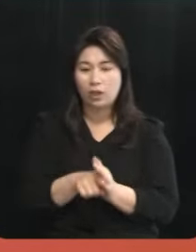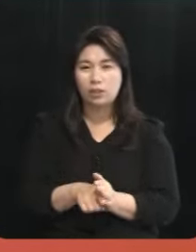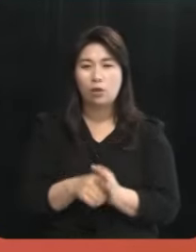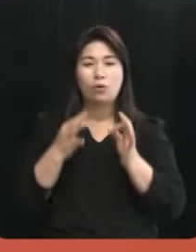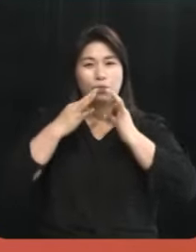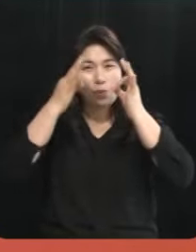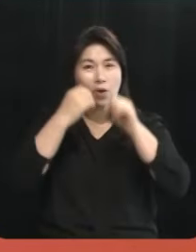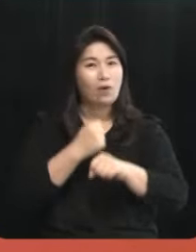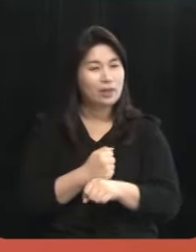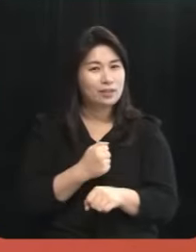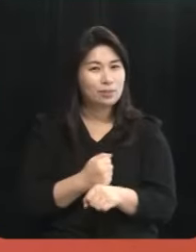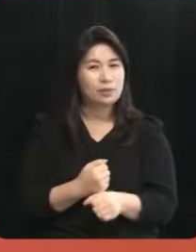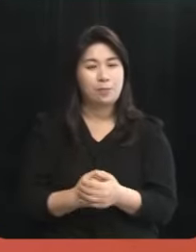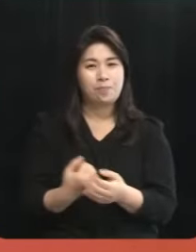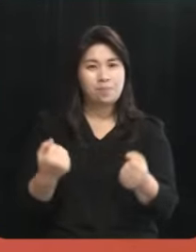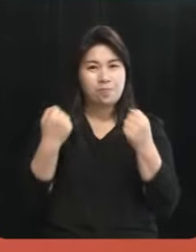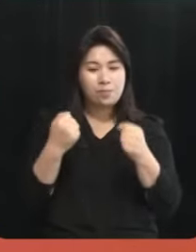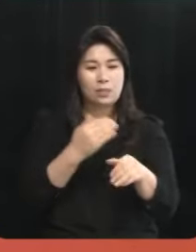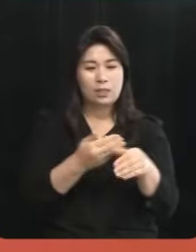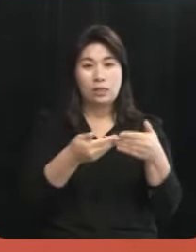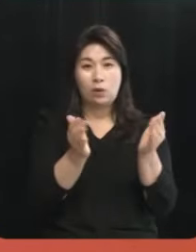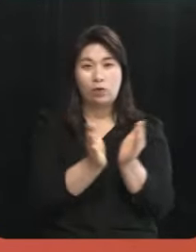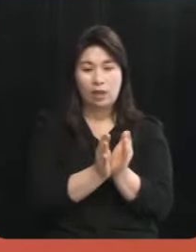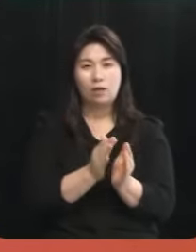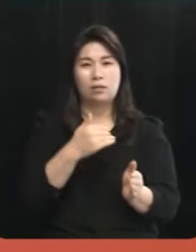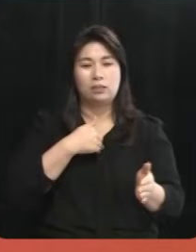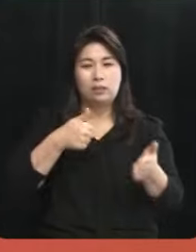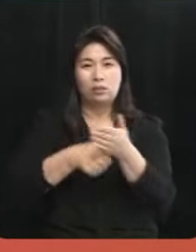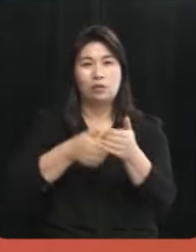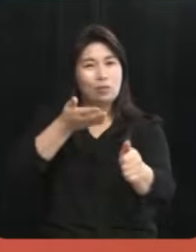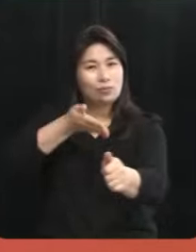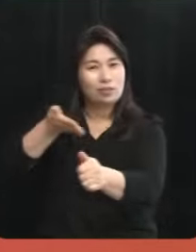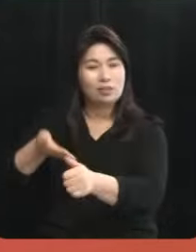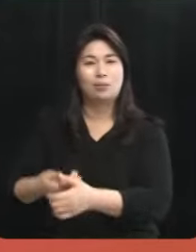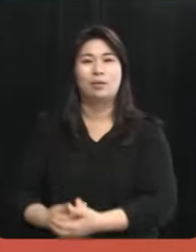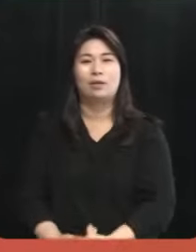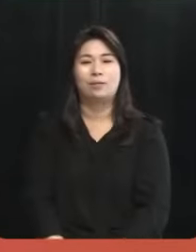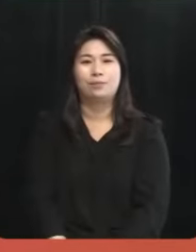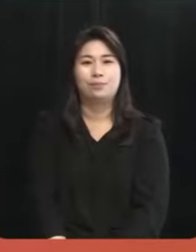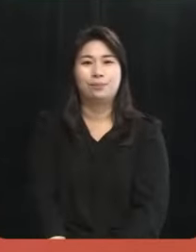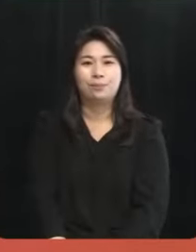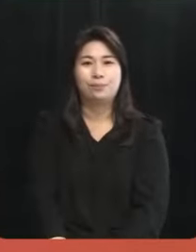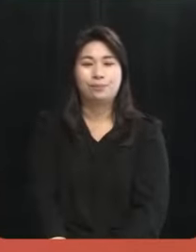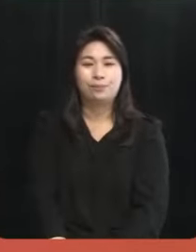힘있는 여당 국회의원 선택해 주시기를 강곡히 부탁드리겠습니다